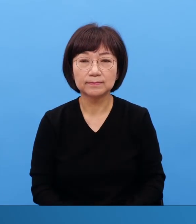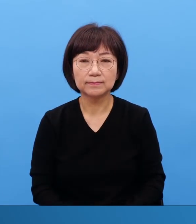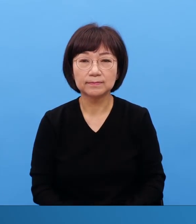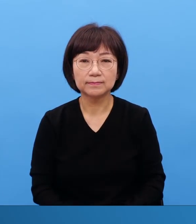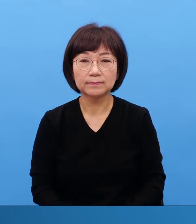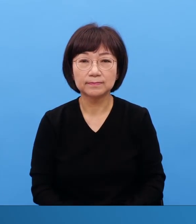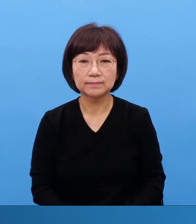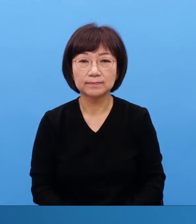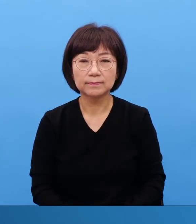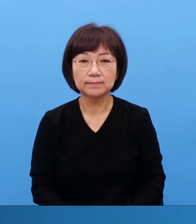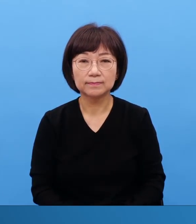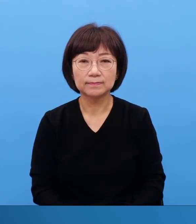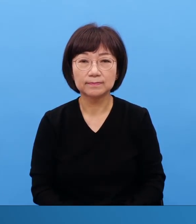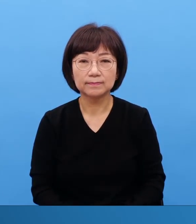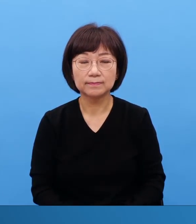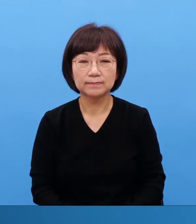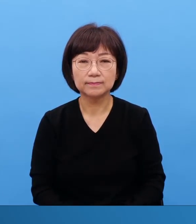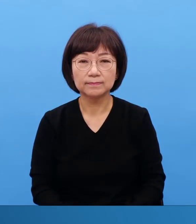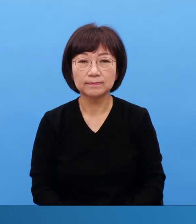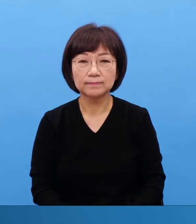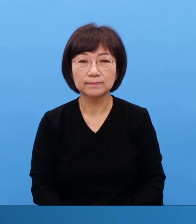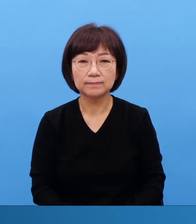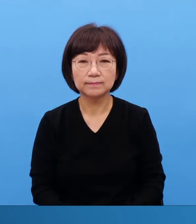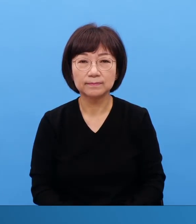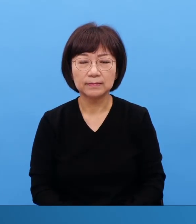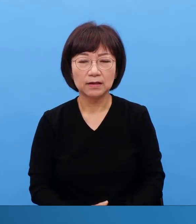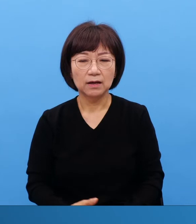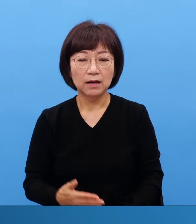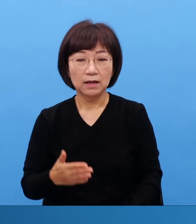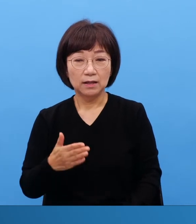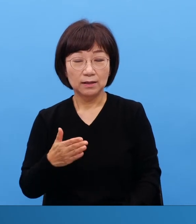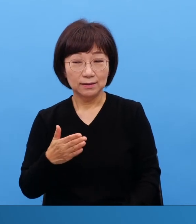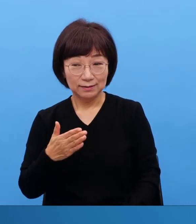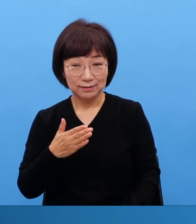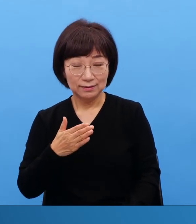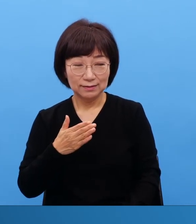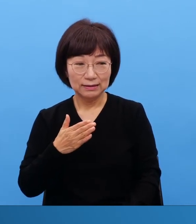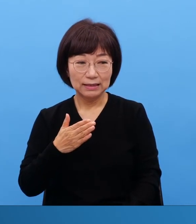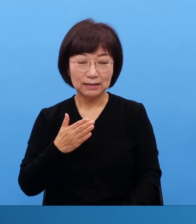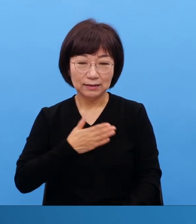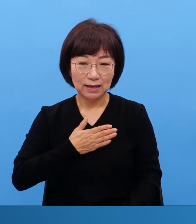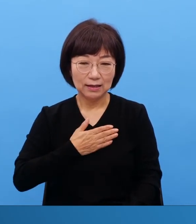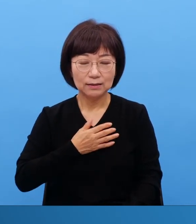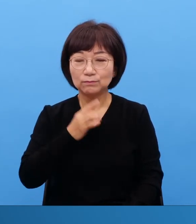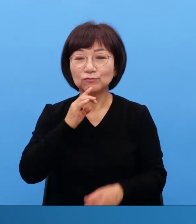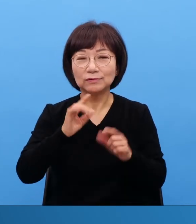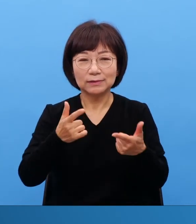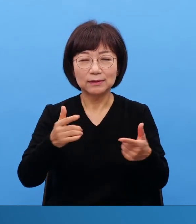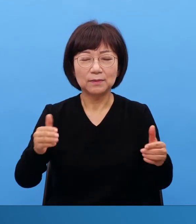이게 모든 사람은 다 그럴 겁니다 제게 말하면 특별한 게 아니잖아요 모든 신자에게 필요한 거죠